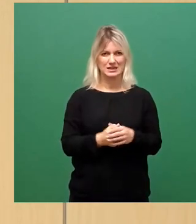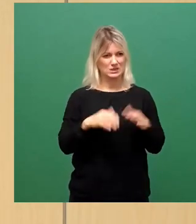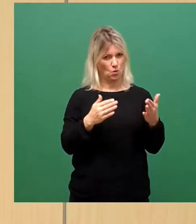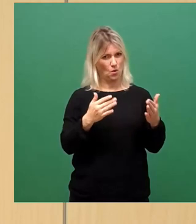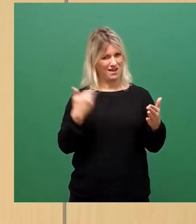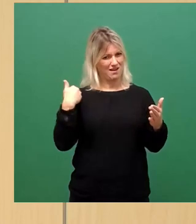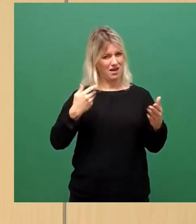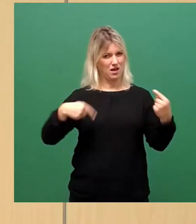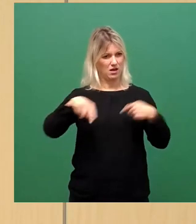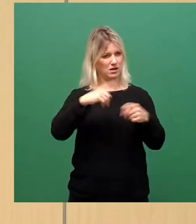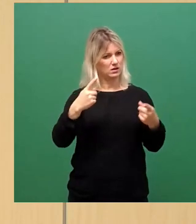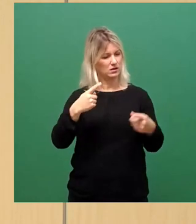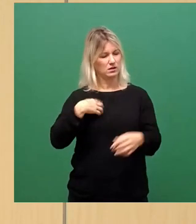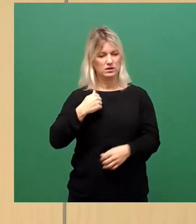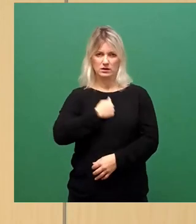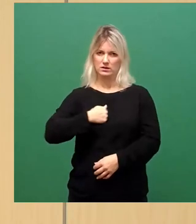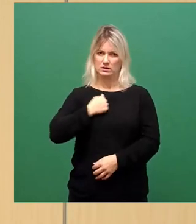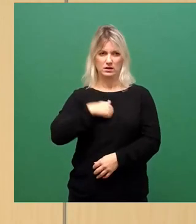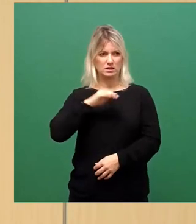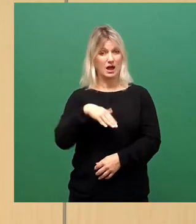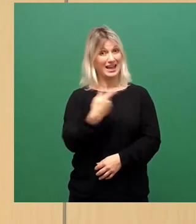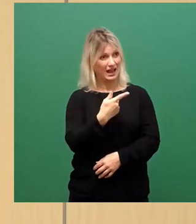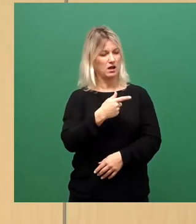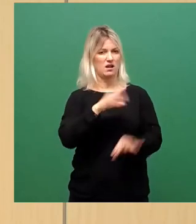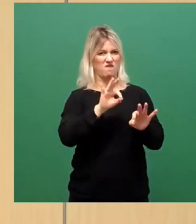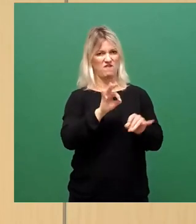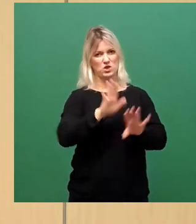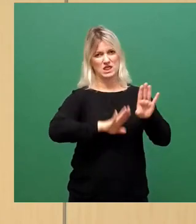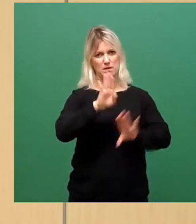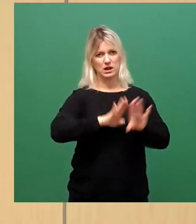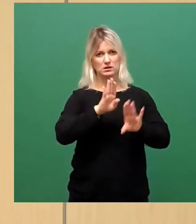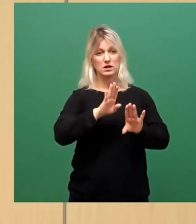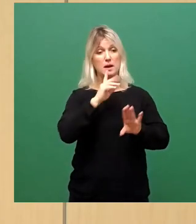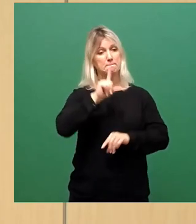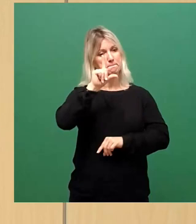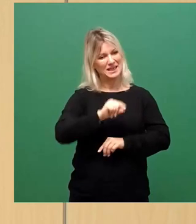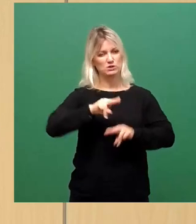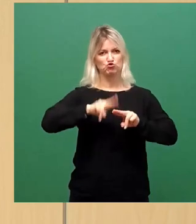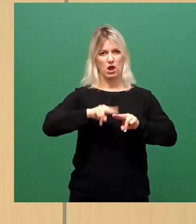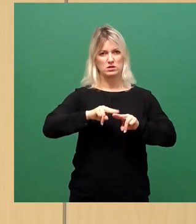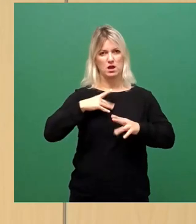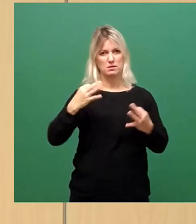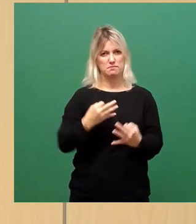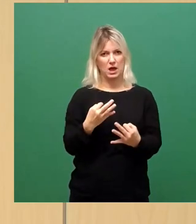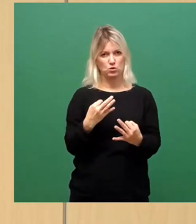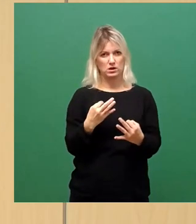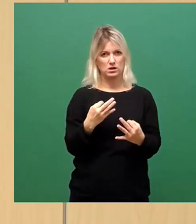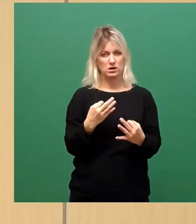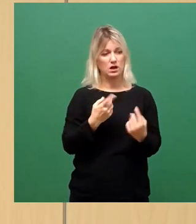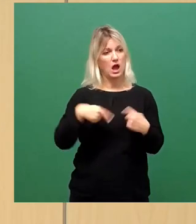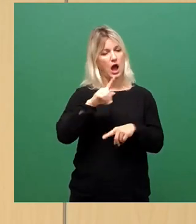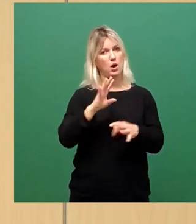bedauerlich. Und das ist demokratiegefährdend. Wir brauchen einen Mindeststandard. Und wir brauchen verlässliche und auch gerade in der